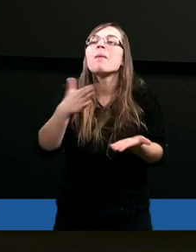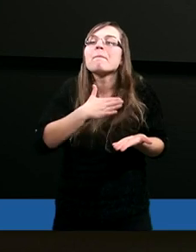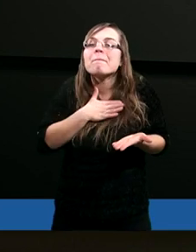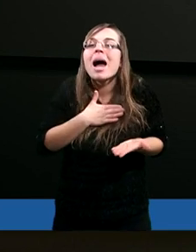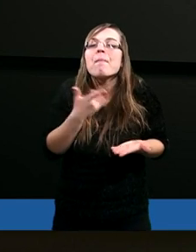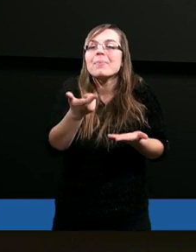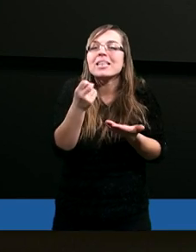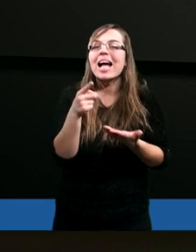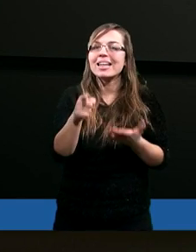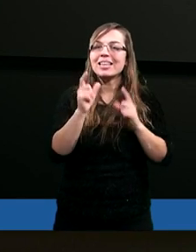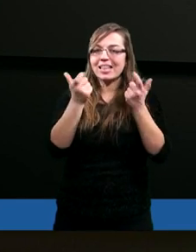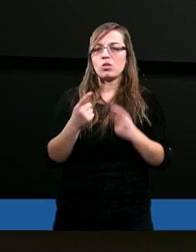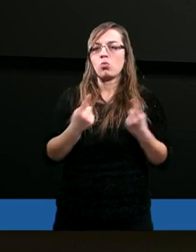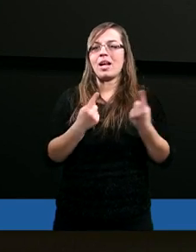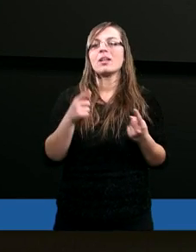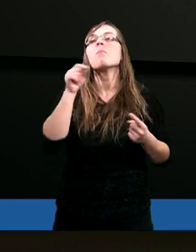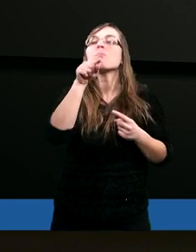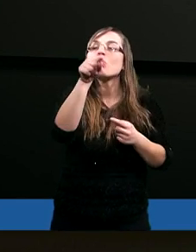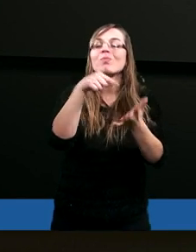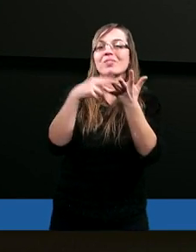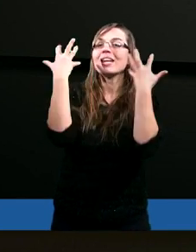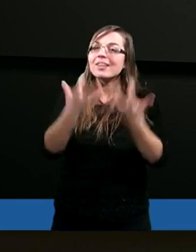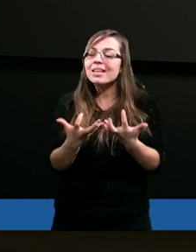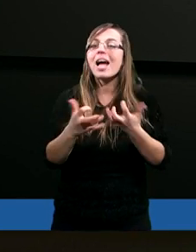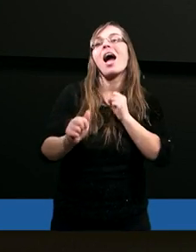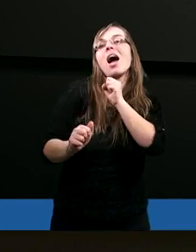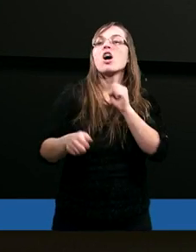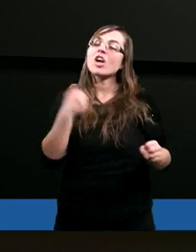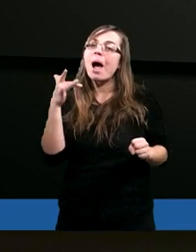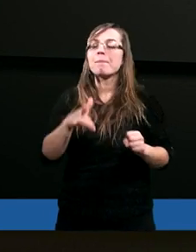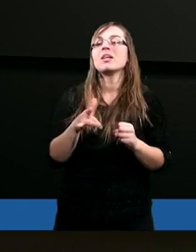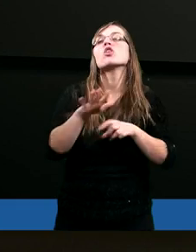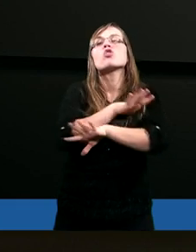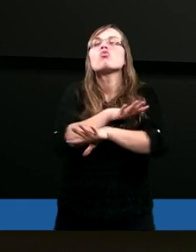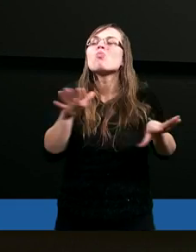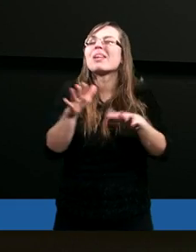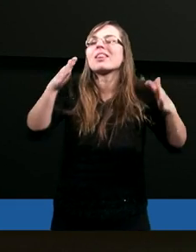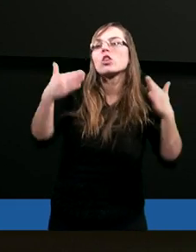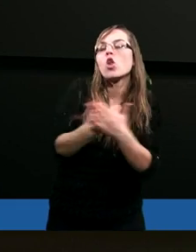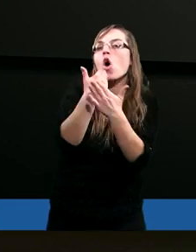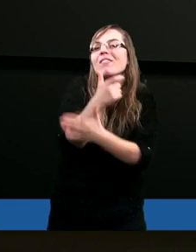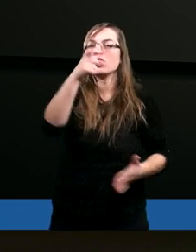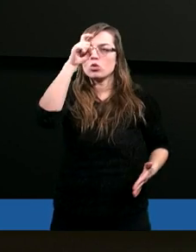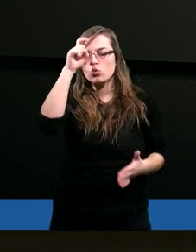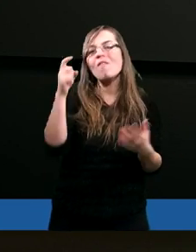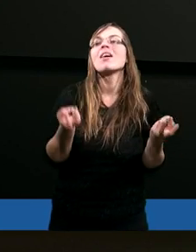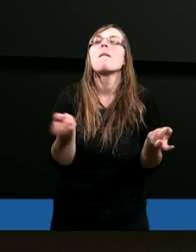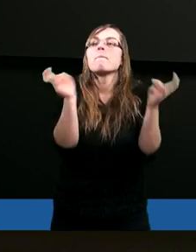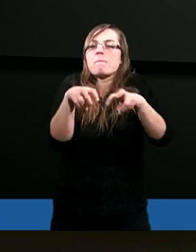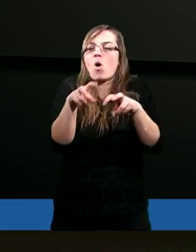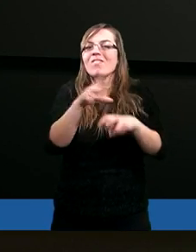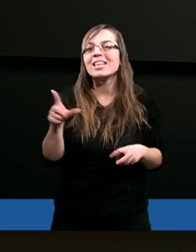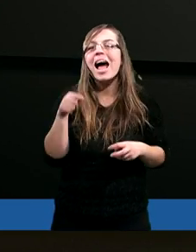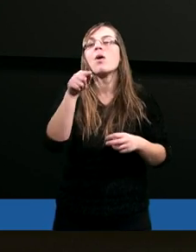i nim, bo on chce, aby zupełnie nowy człowiek powstał